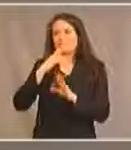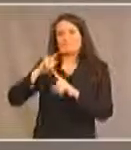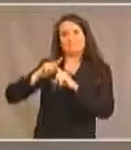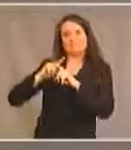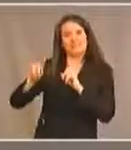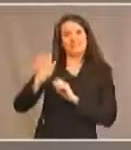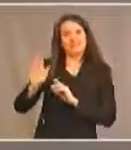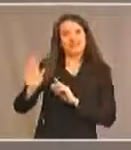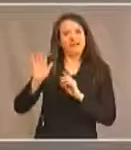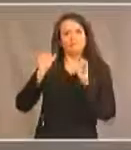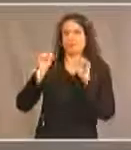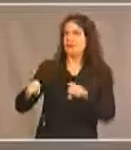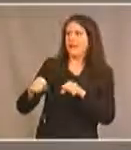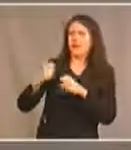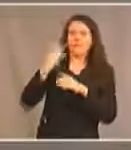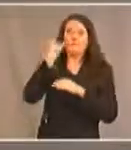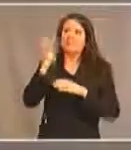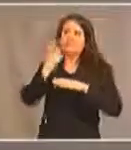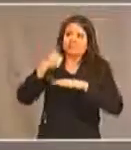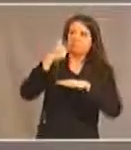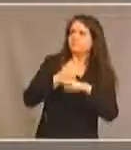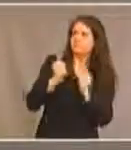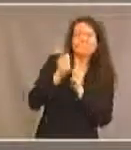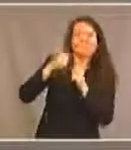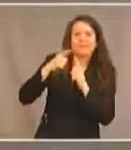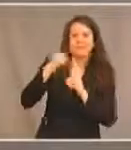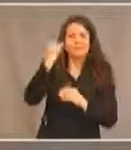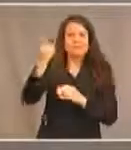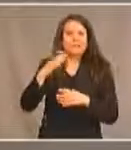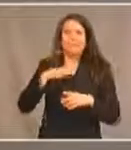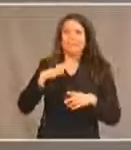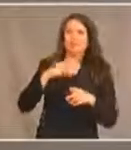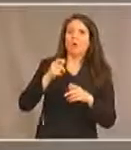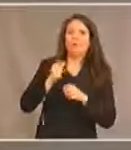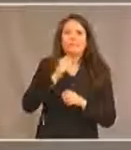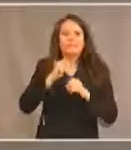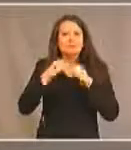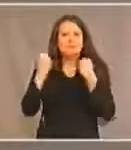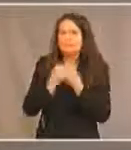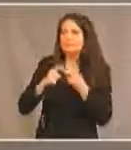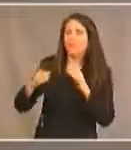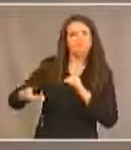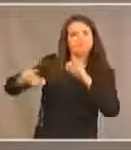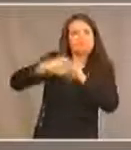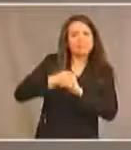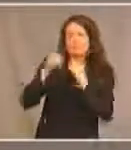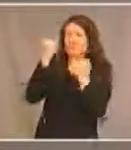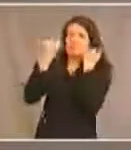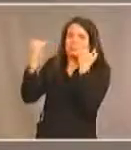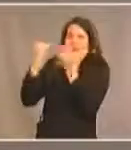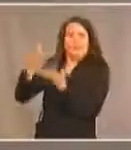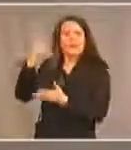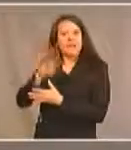discerner des façons de les surmonter par la technologie, les médias sociaux, les partenariats. C'est